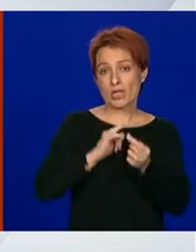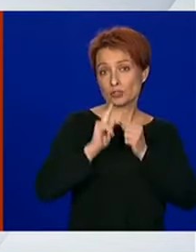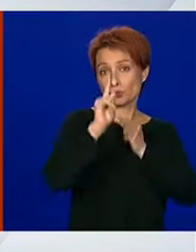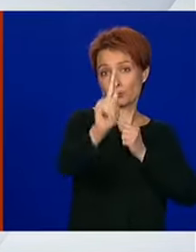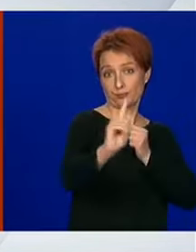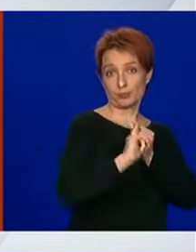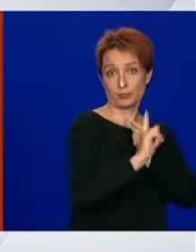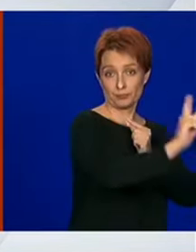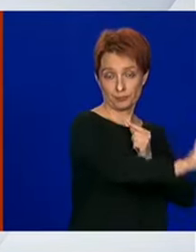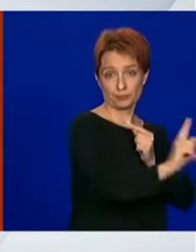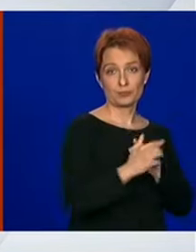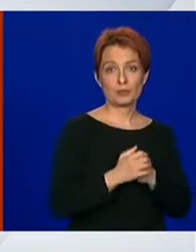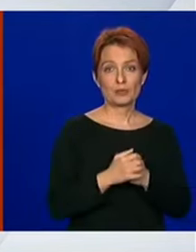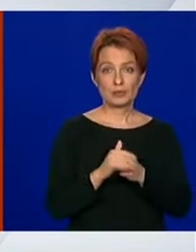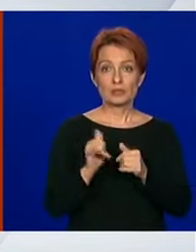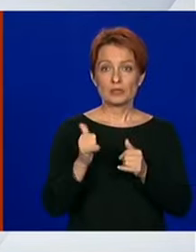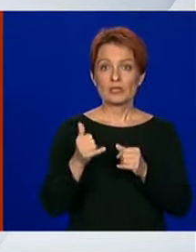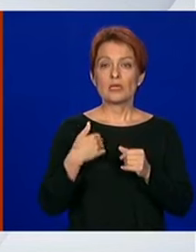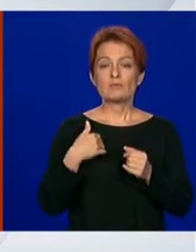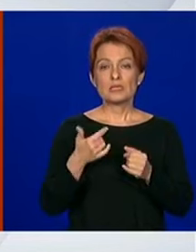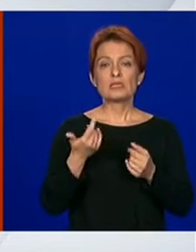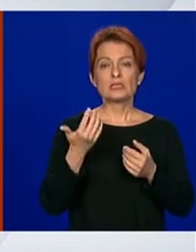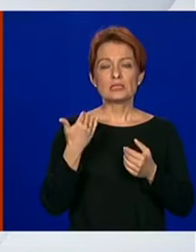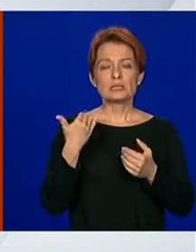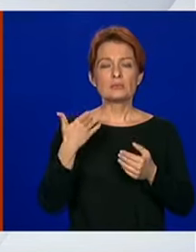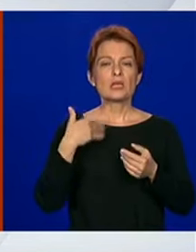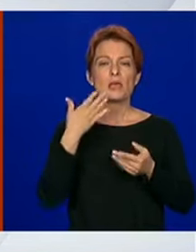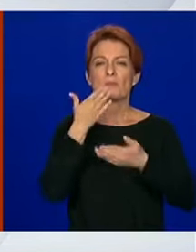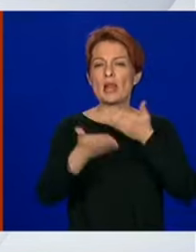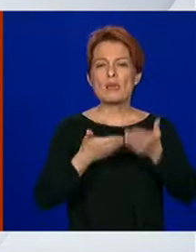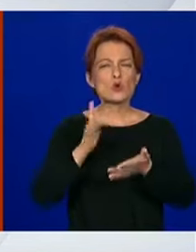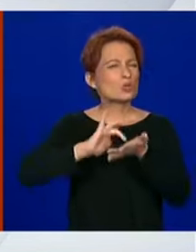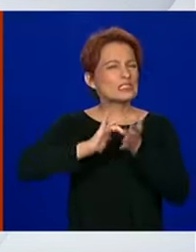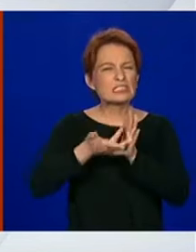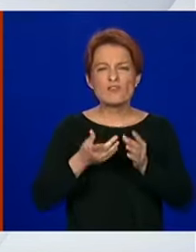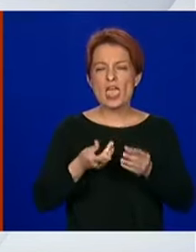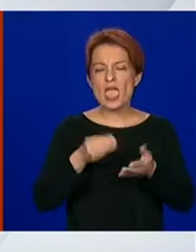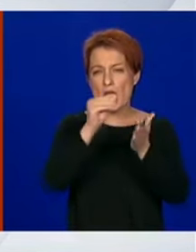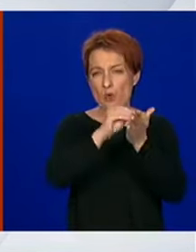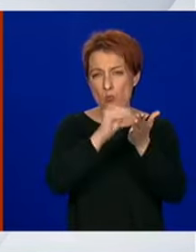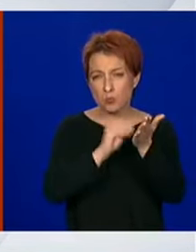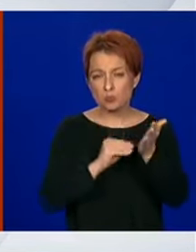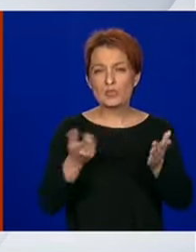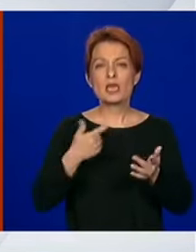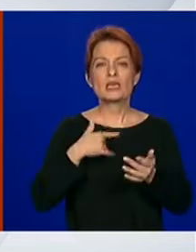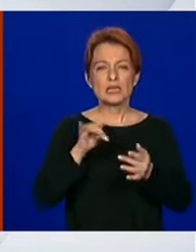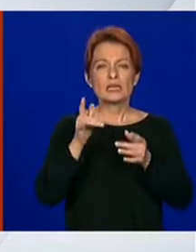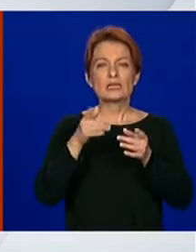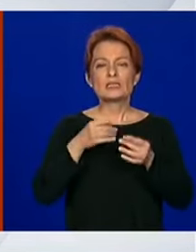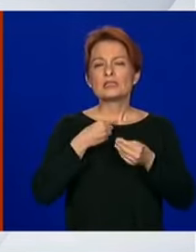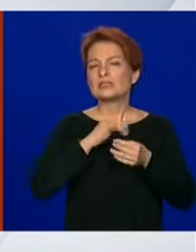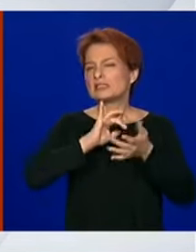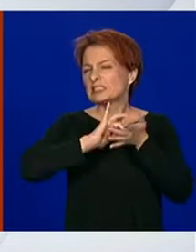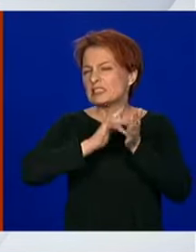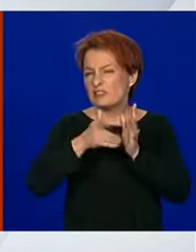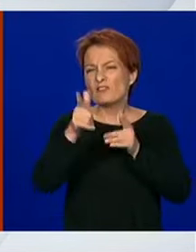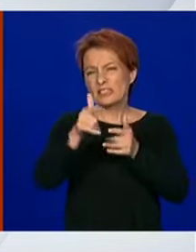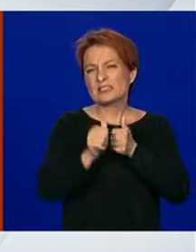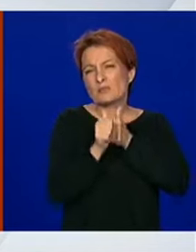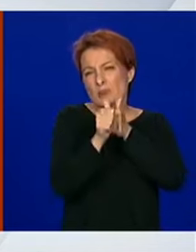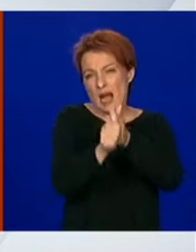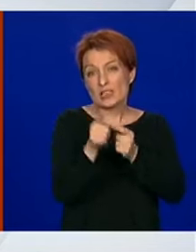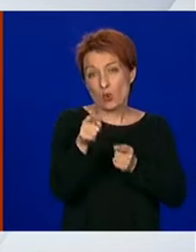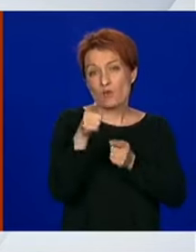Dakle, mi smo sve naše preporuke i upute koje smo napravili, sigurno ste pratili tu situaciju, dakle ima ih sada